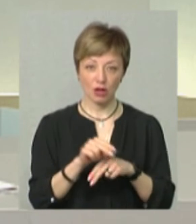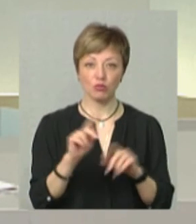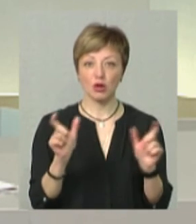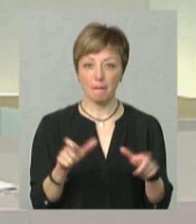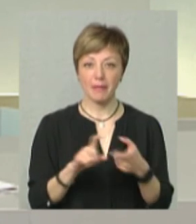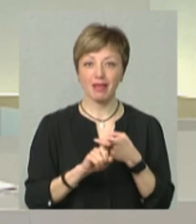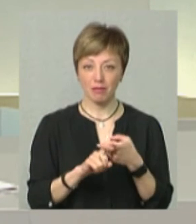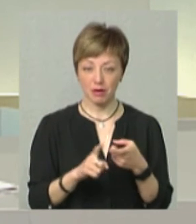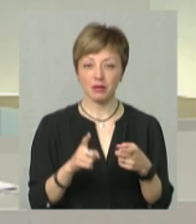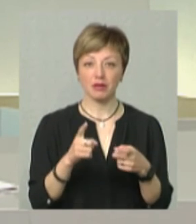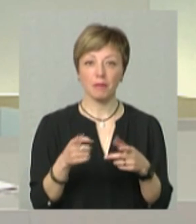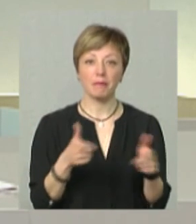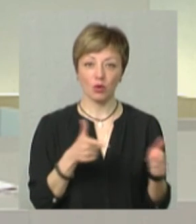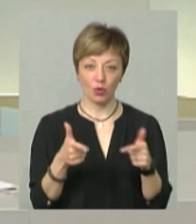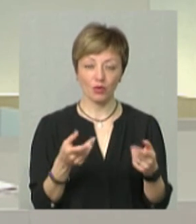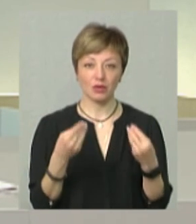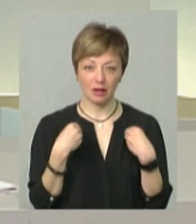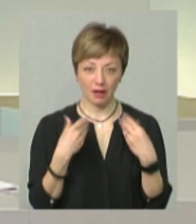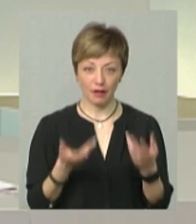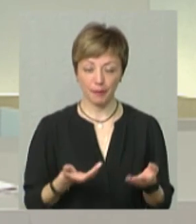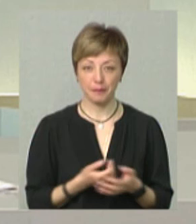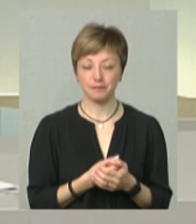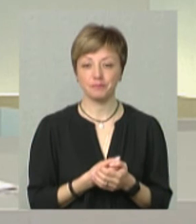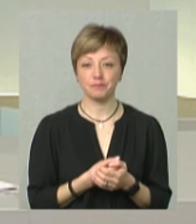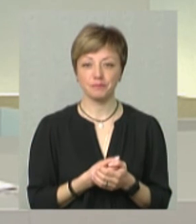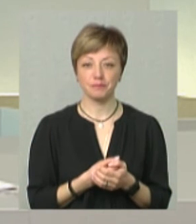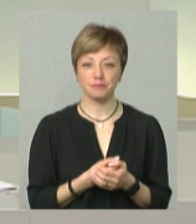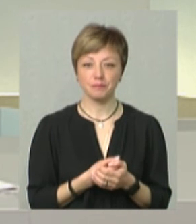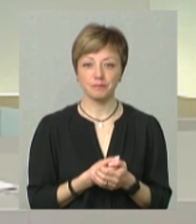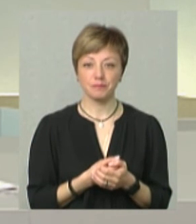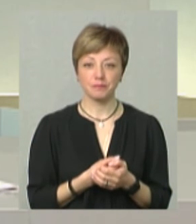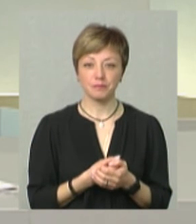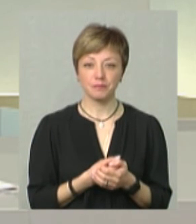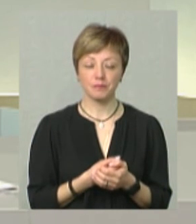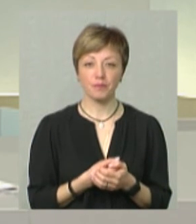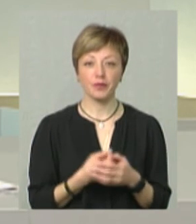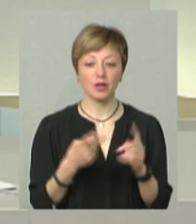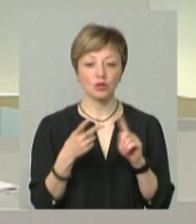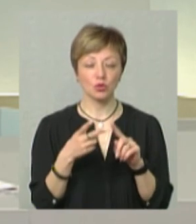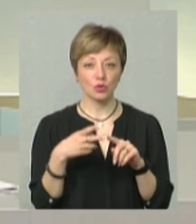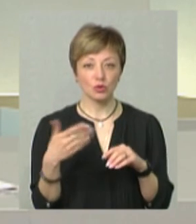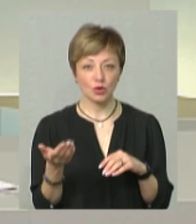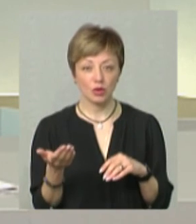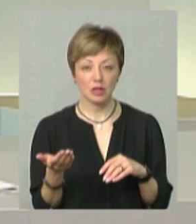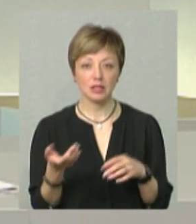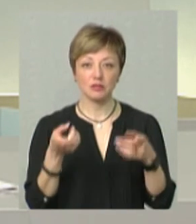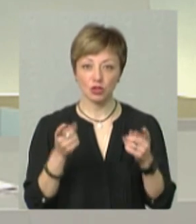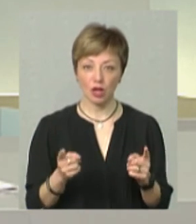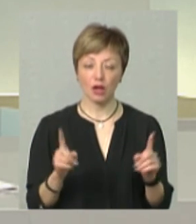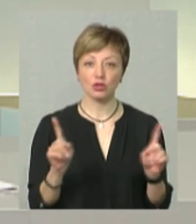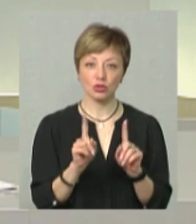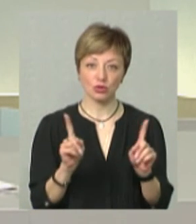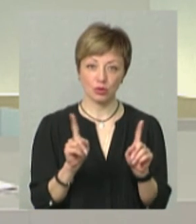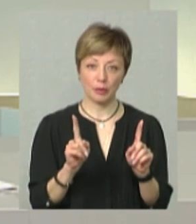пандемія нам певну підготовку до цього етапу дала. З другої сторони, звичайно,